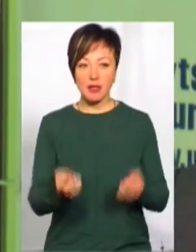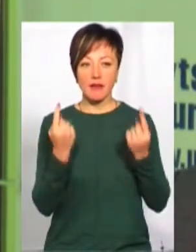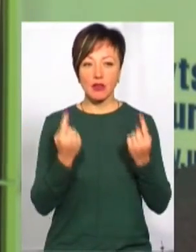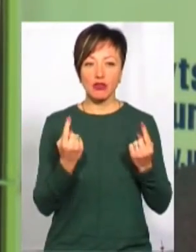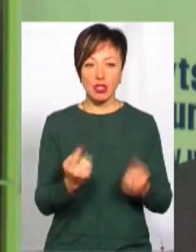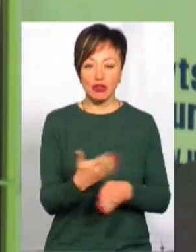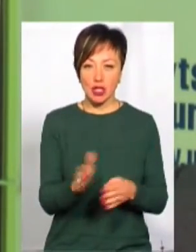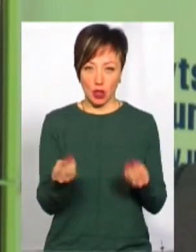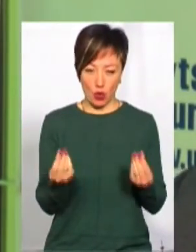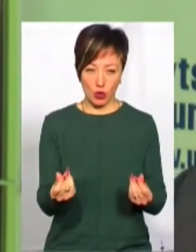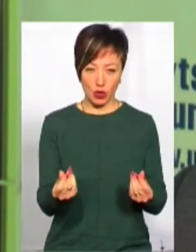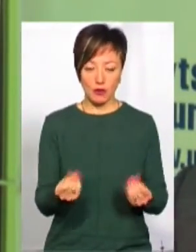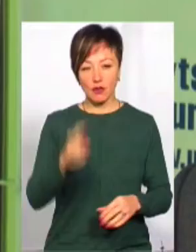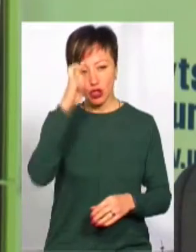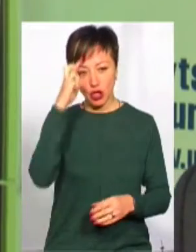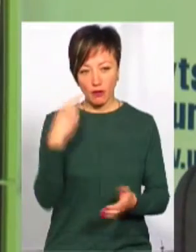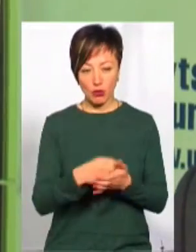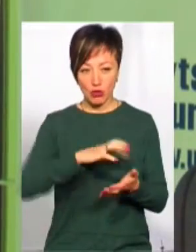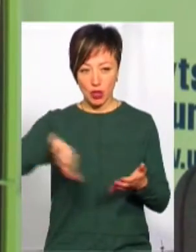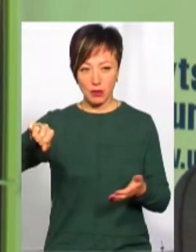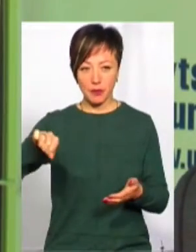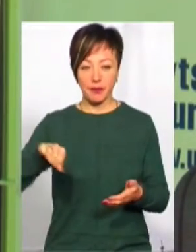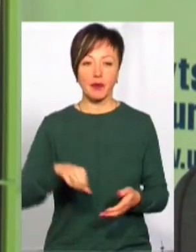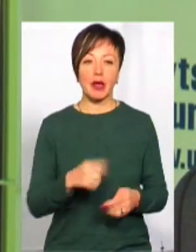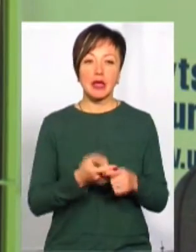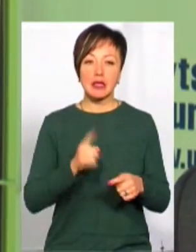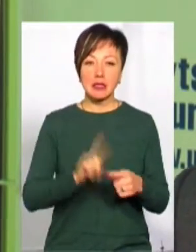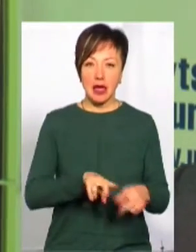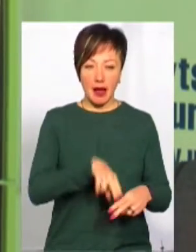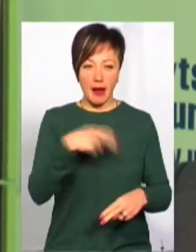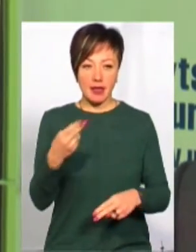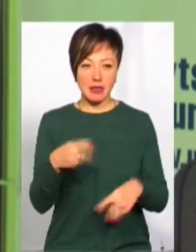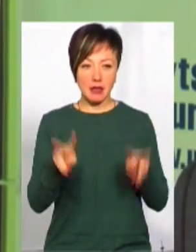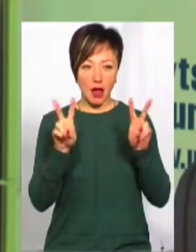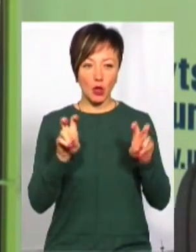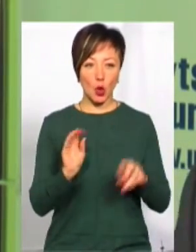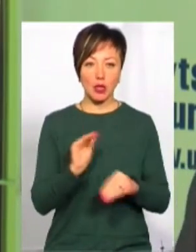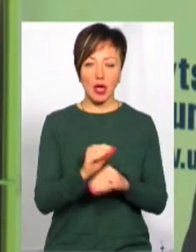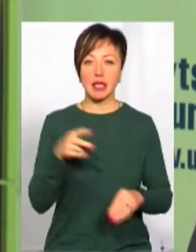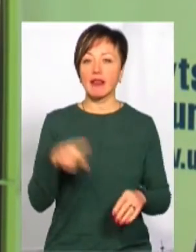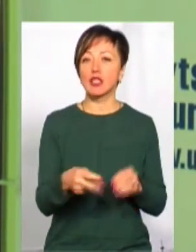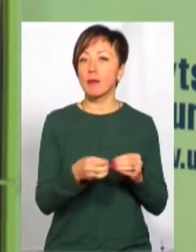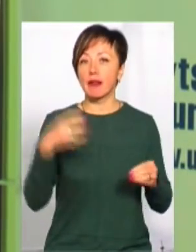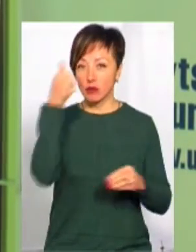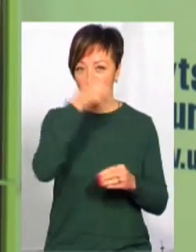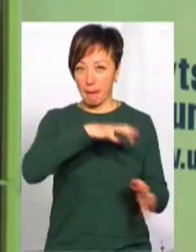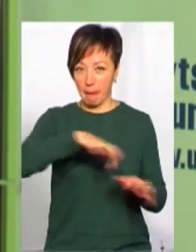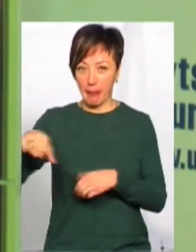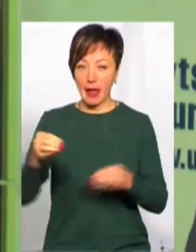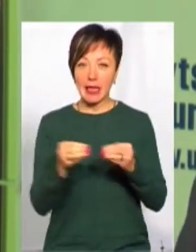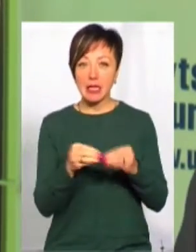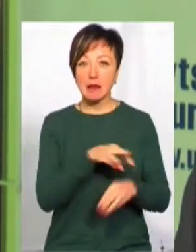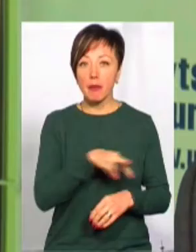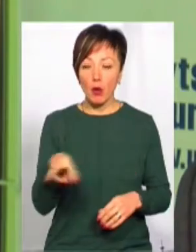частина коштів в державний бюджет. Зокрема, це реверсна дотація. В 2015 році її забрали 10